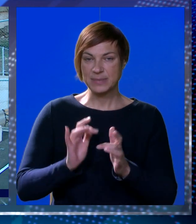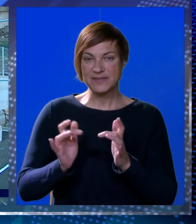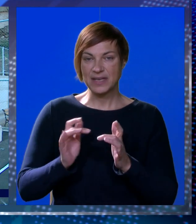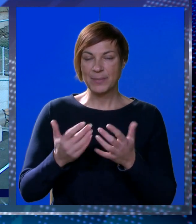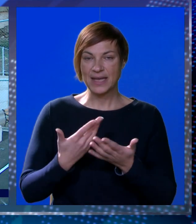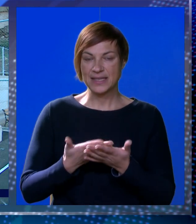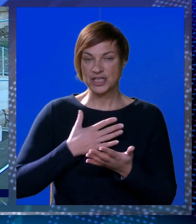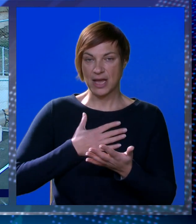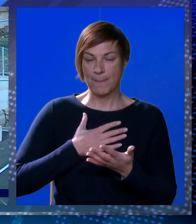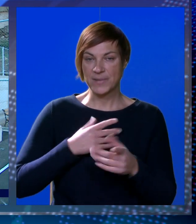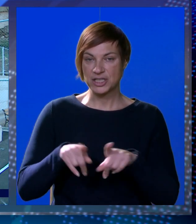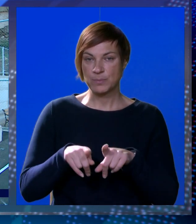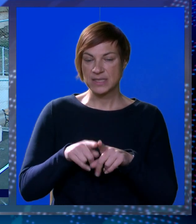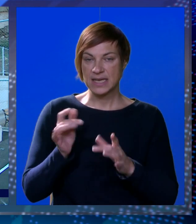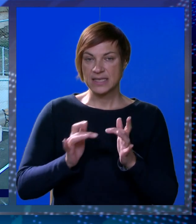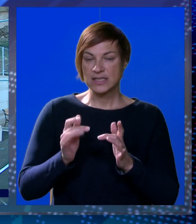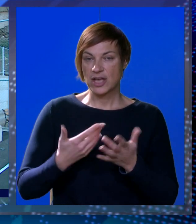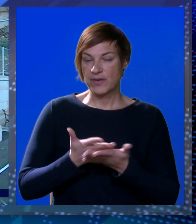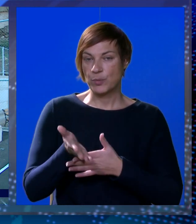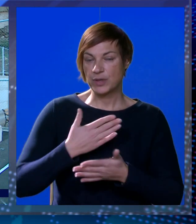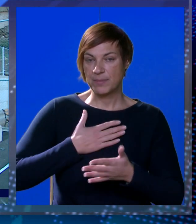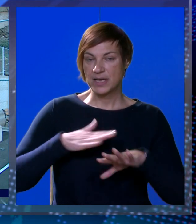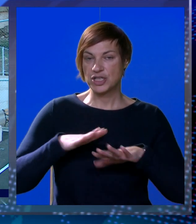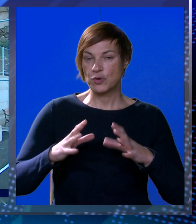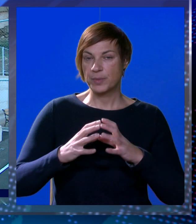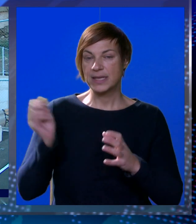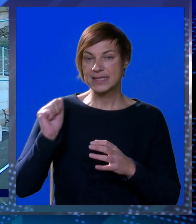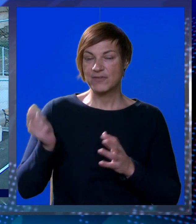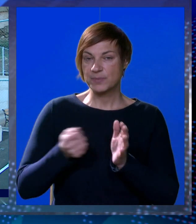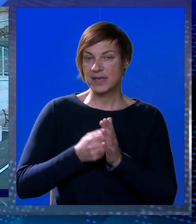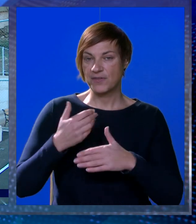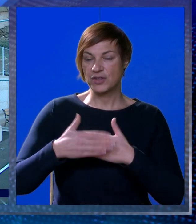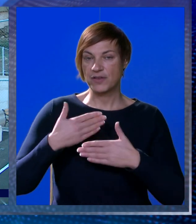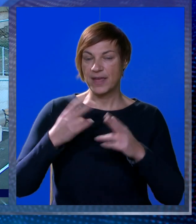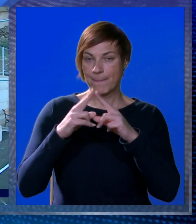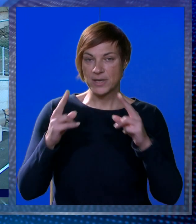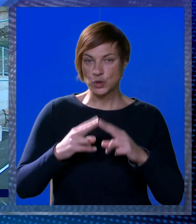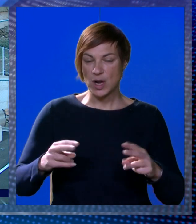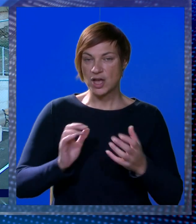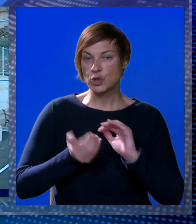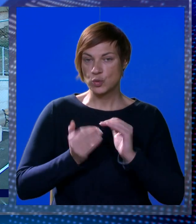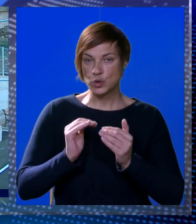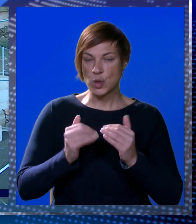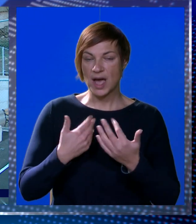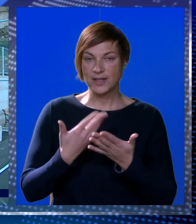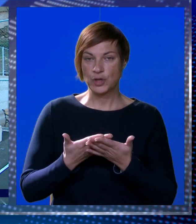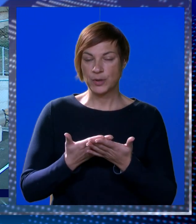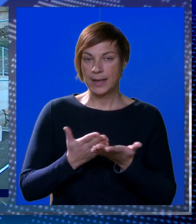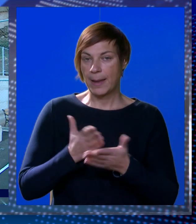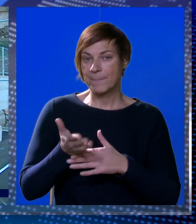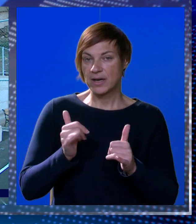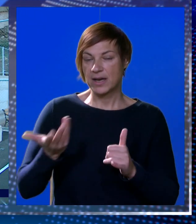raspisivanje natječaja. Mi ćemo se na istoje javiti putem našeg upravnog godina za evropske fondove i međunarodnu suradnju. I